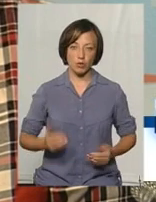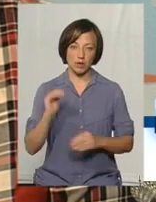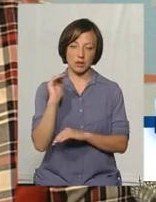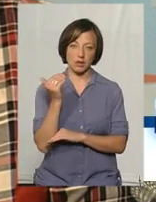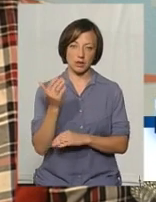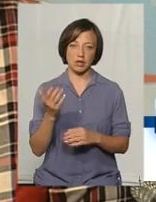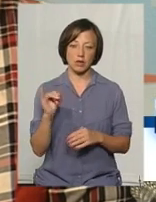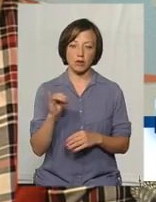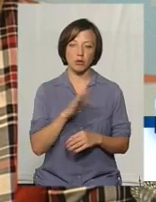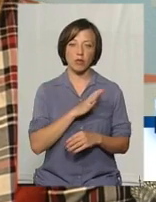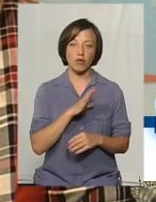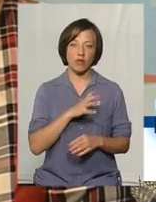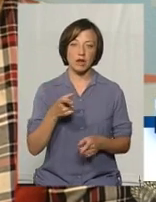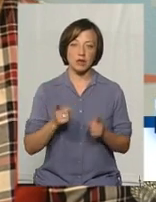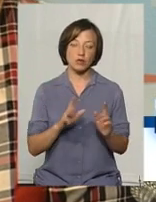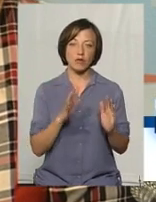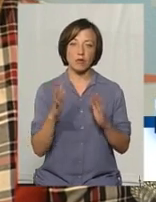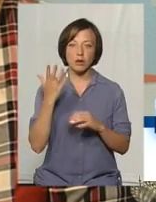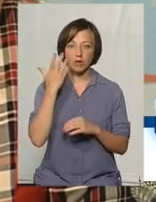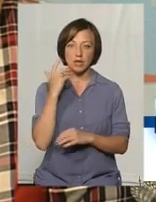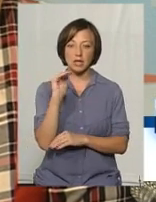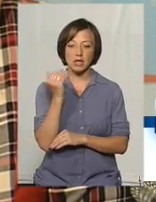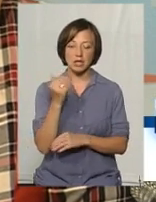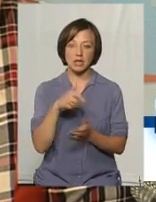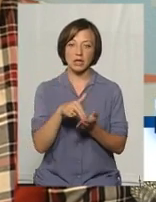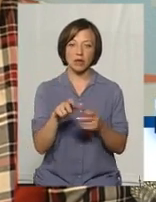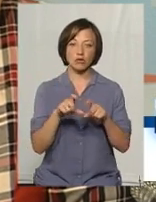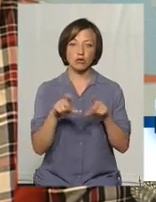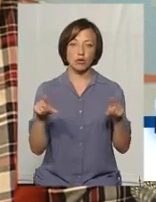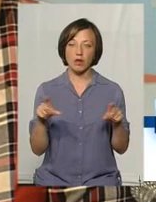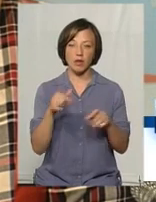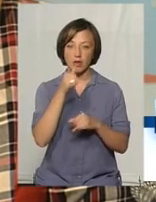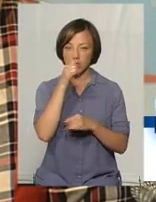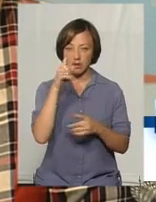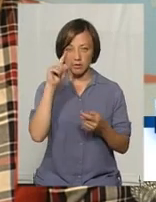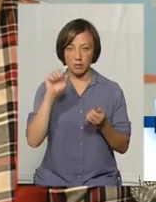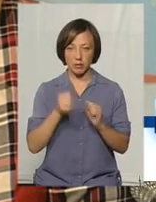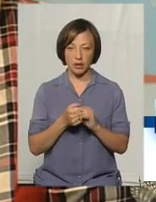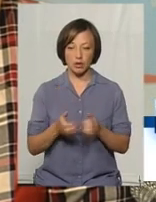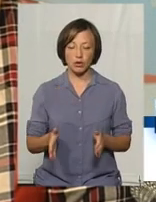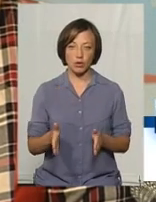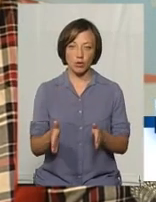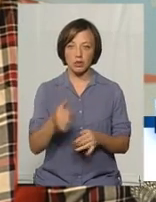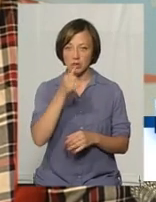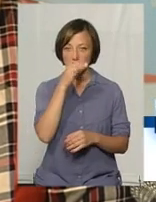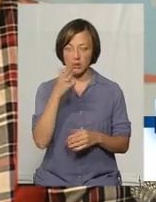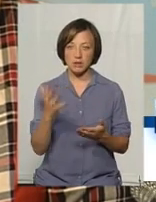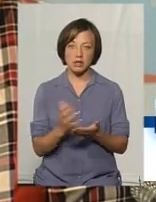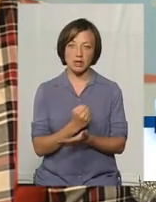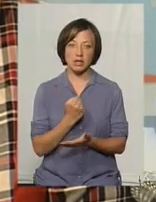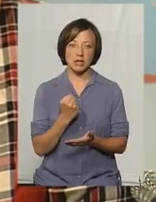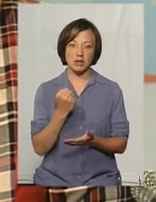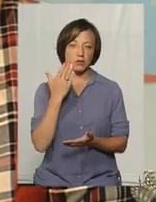І бувають дійсно випадки, коли дитина, йдучи в школу, не здатна запам'ятати дорогу, не здатна знайти,